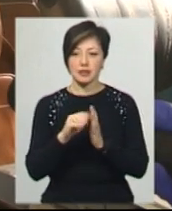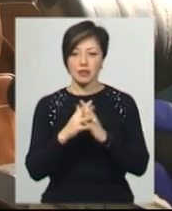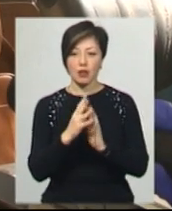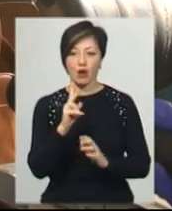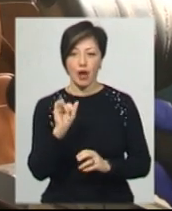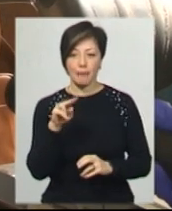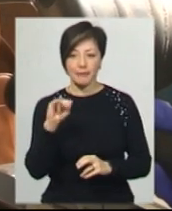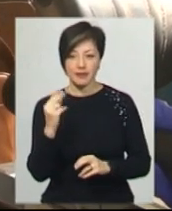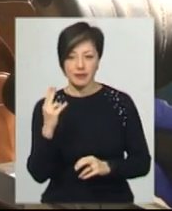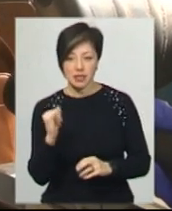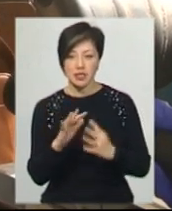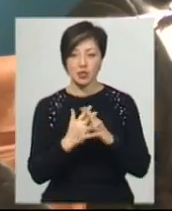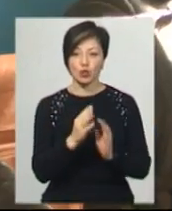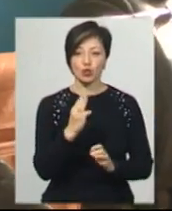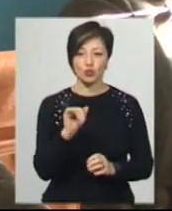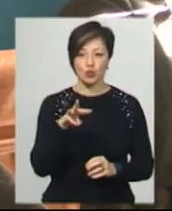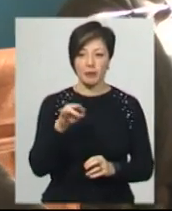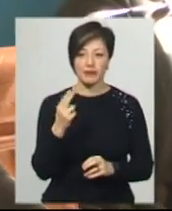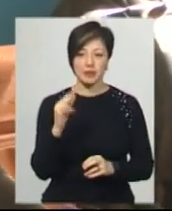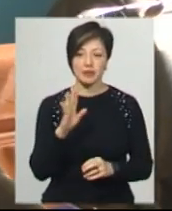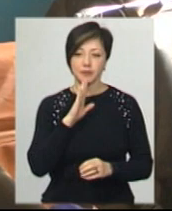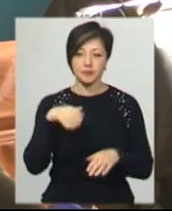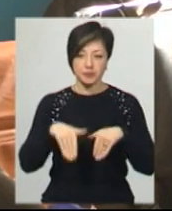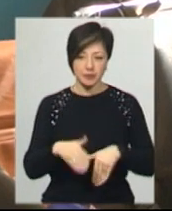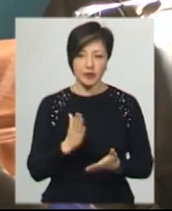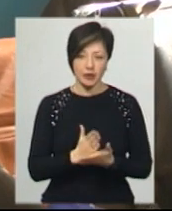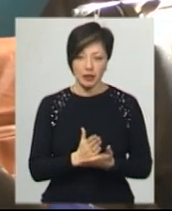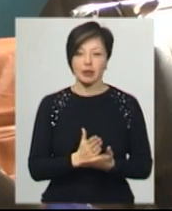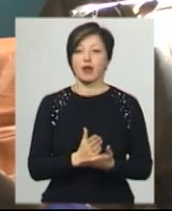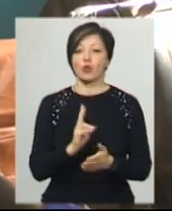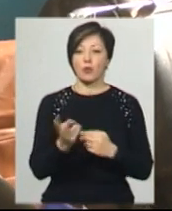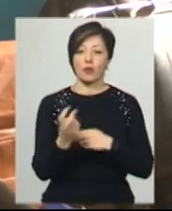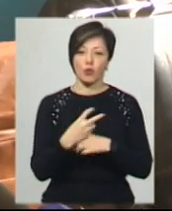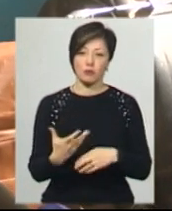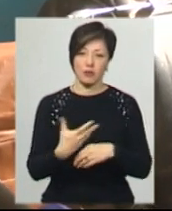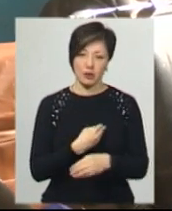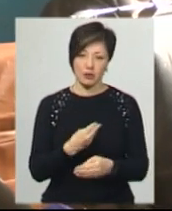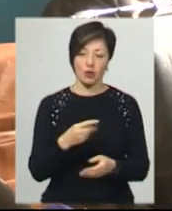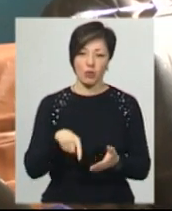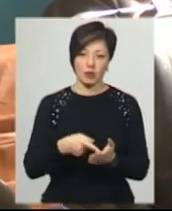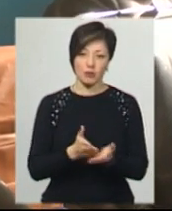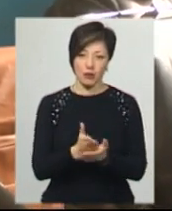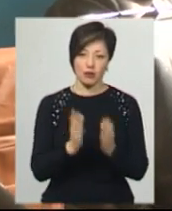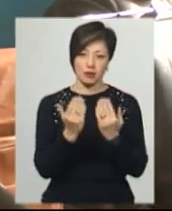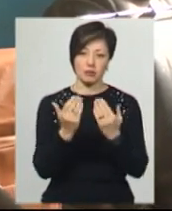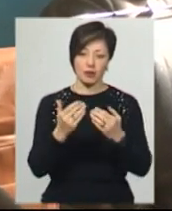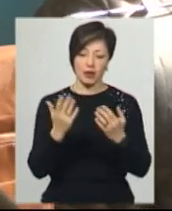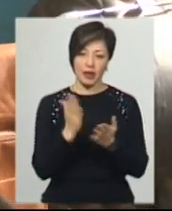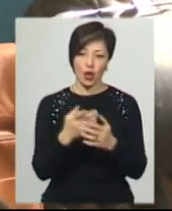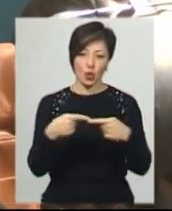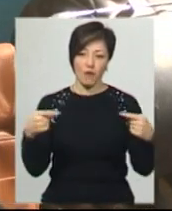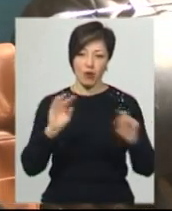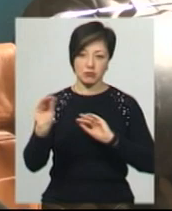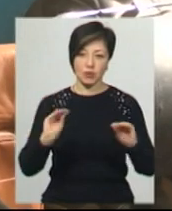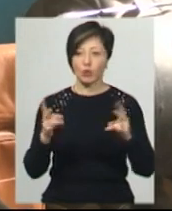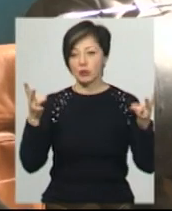село Шумівці, де є свої листоноші. Люди, які приходять до нас плачувати комунальні платежі, відповідно, весь товар у нас виложений на вітрині, якщо комусь